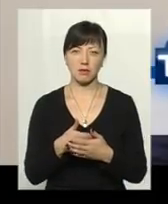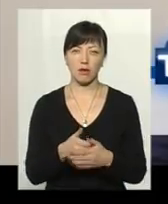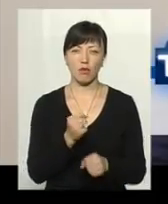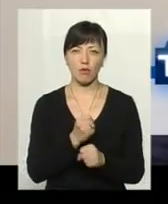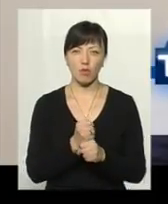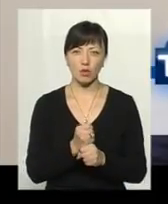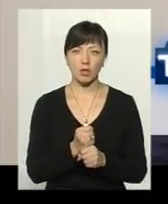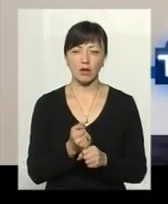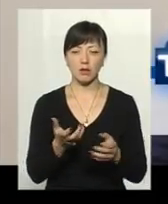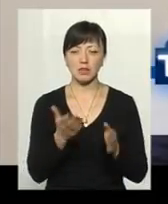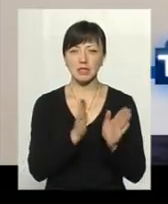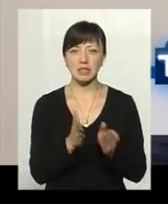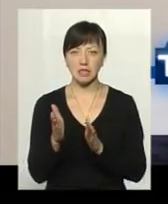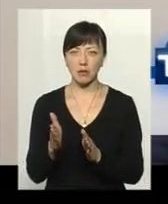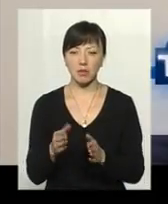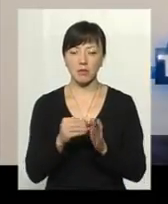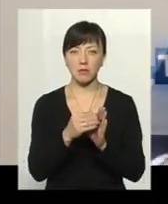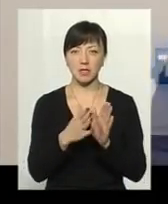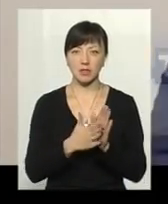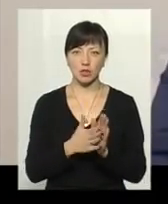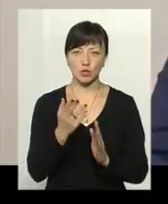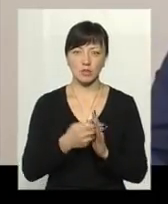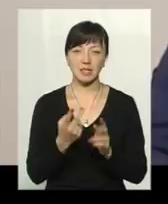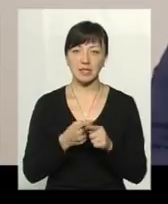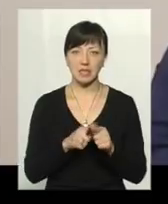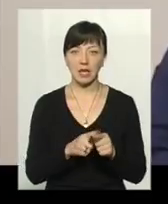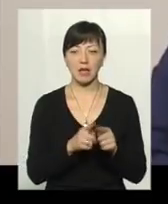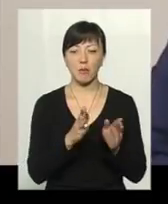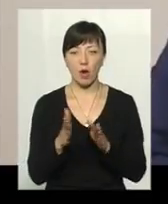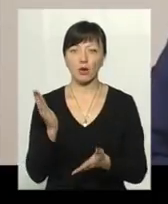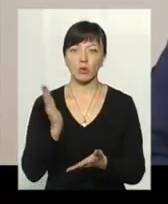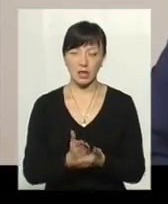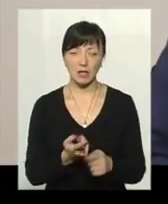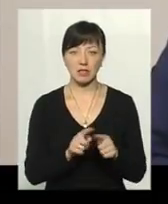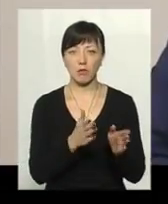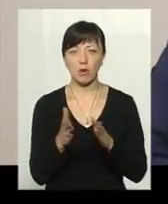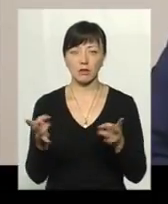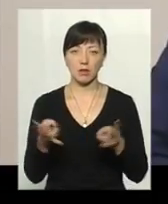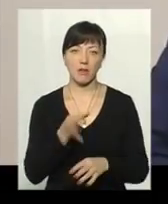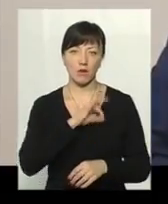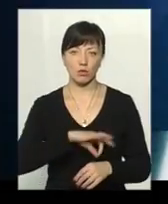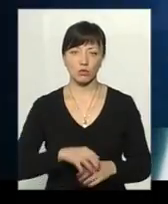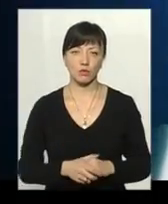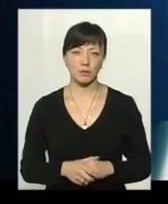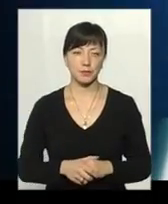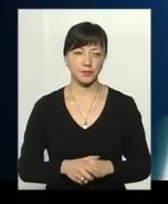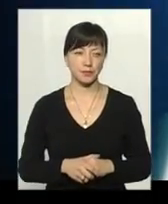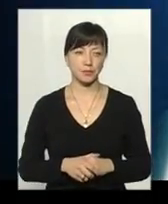щодо залучення їх до системи призначення субсидій. Цей механізм є і цей механізм треба використовувати.